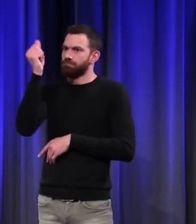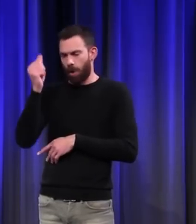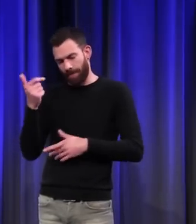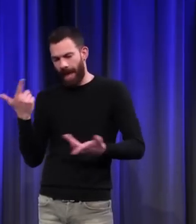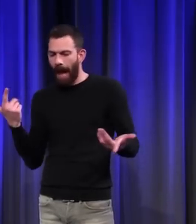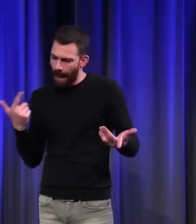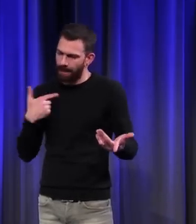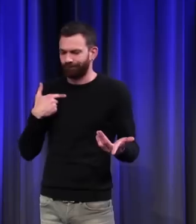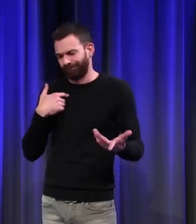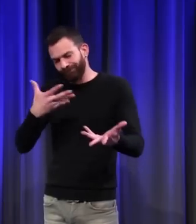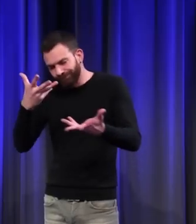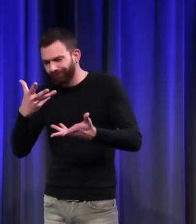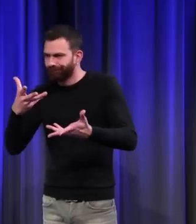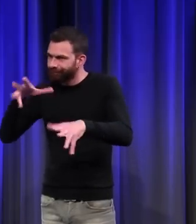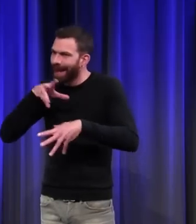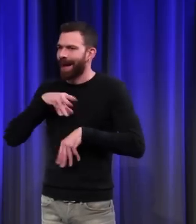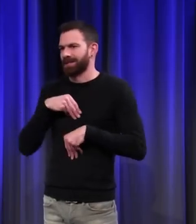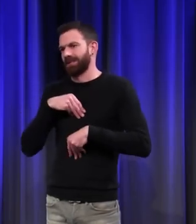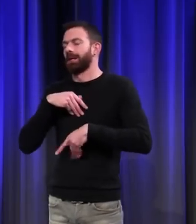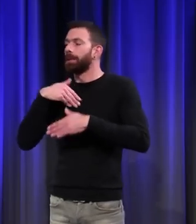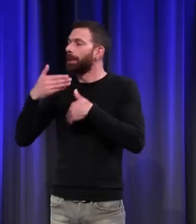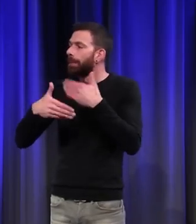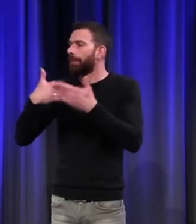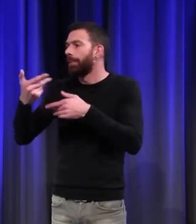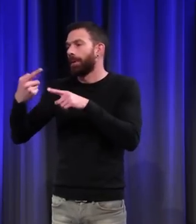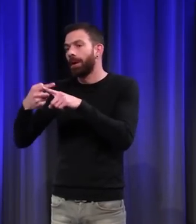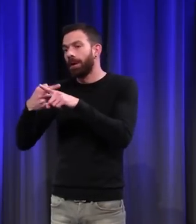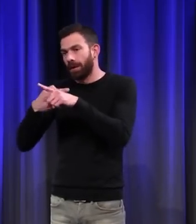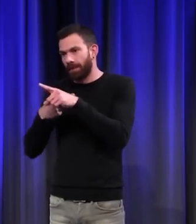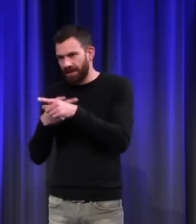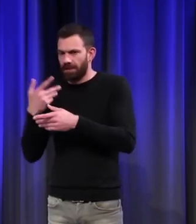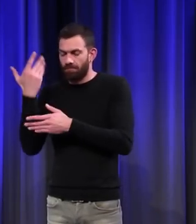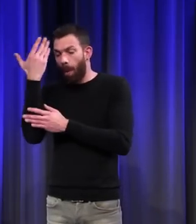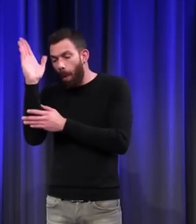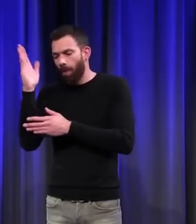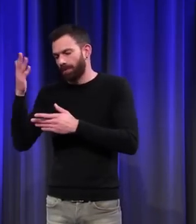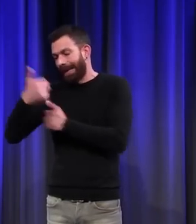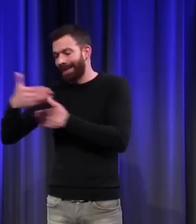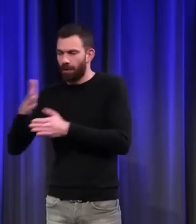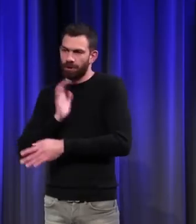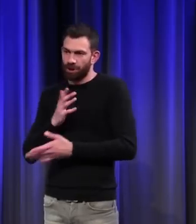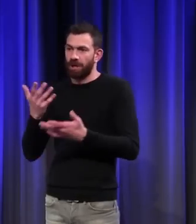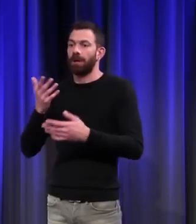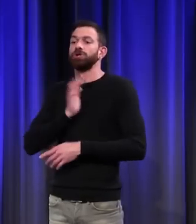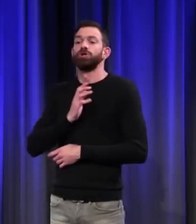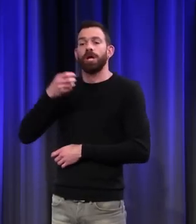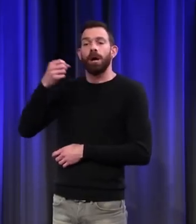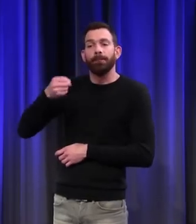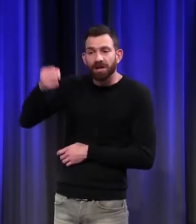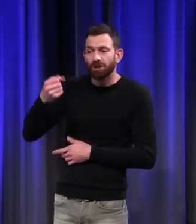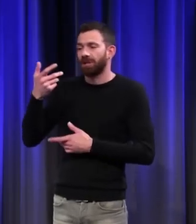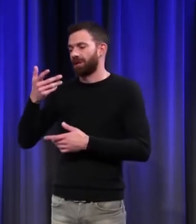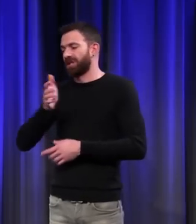apprécier. Puis, ça entraîne peu à peu d'autres catégories de chiens. Les chiens de berger, les chiens gardiens.